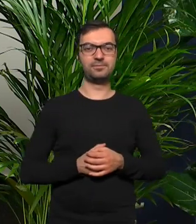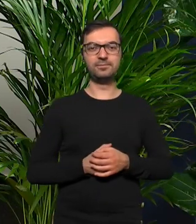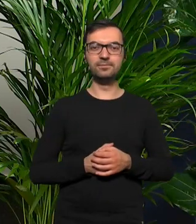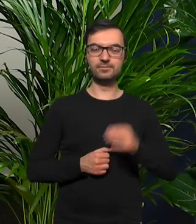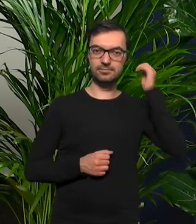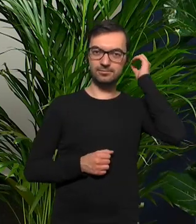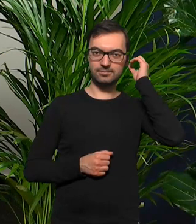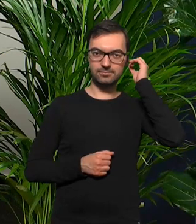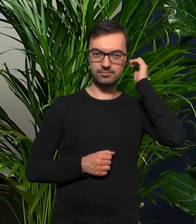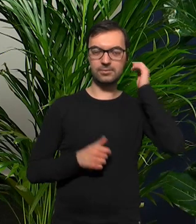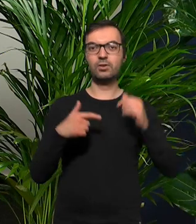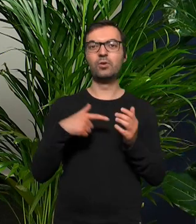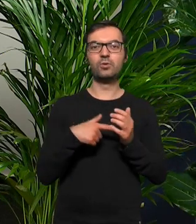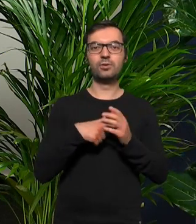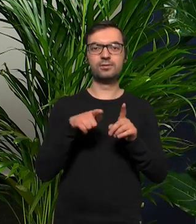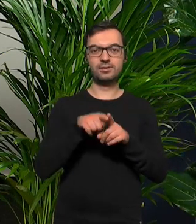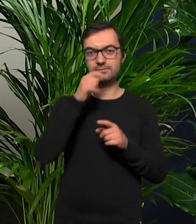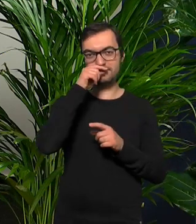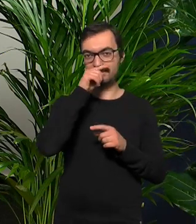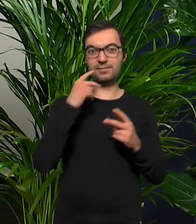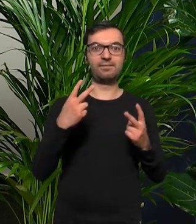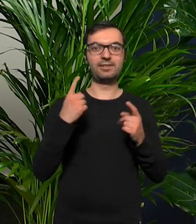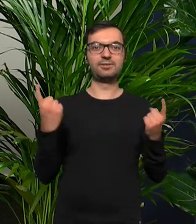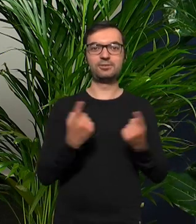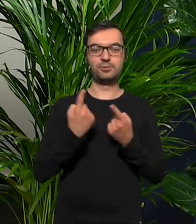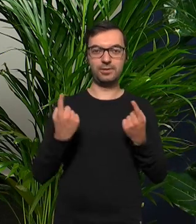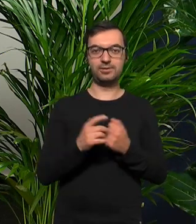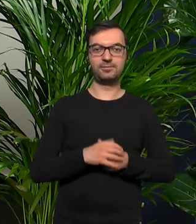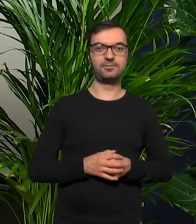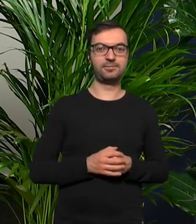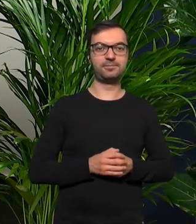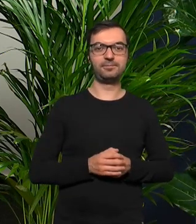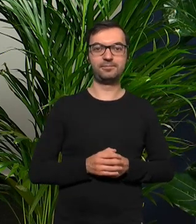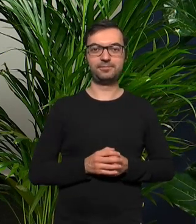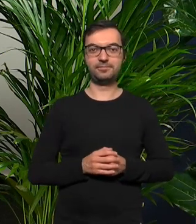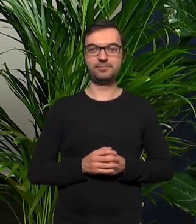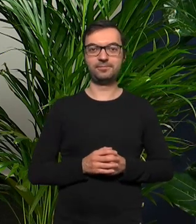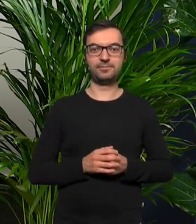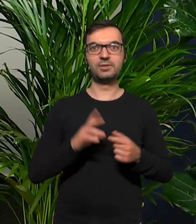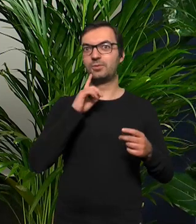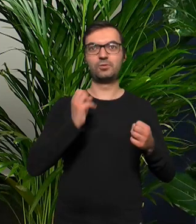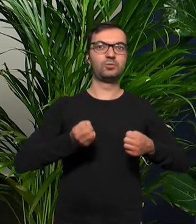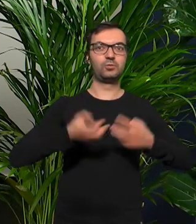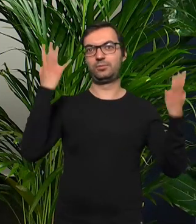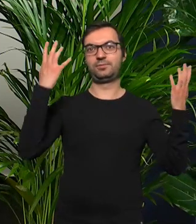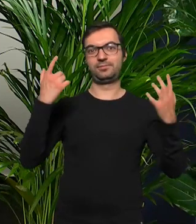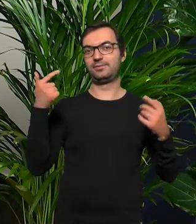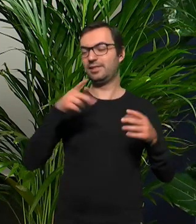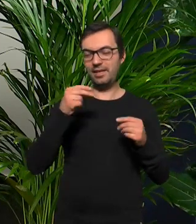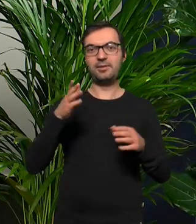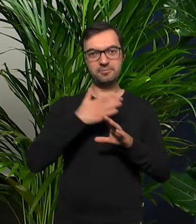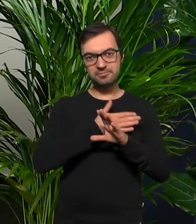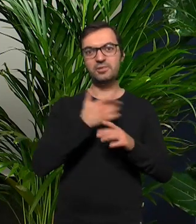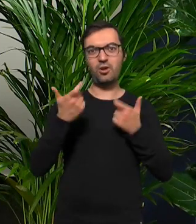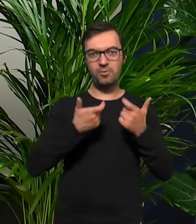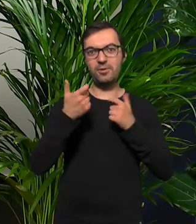czy to są też dla ciebie ważne sytuacje czyli to że no nie wziąłeś się znikąd w tym Gorzowie tworzyliście